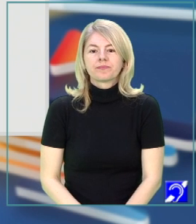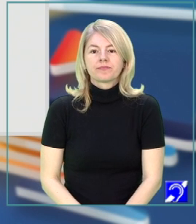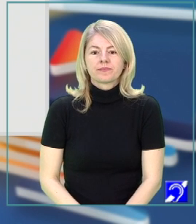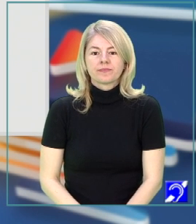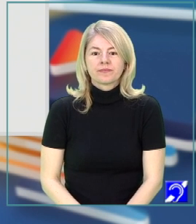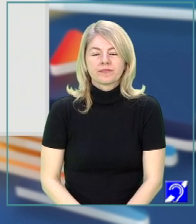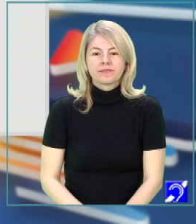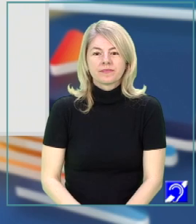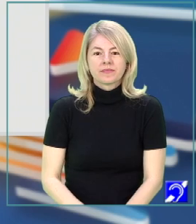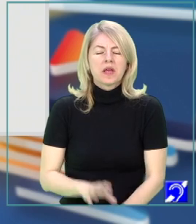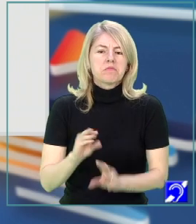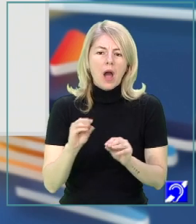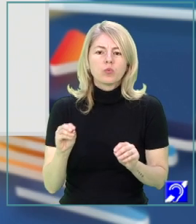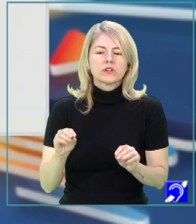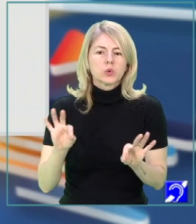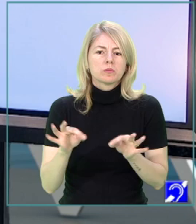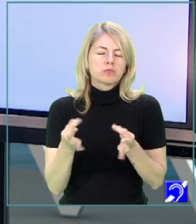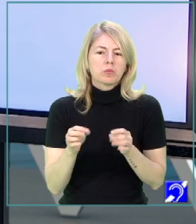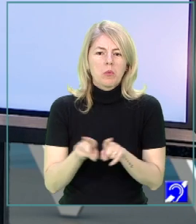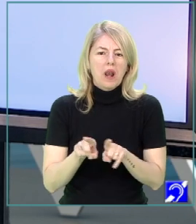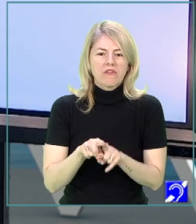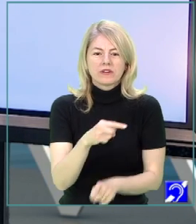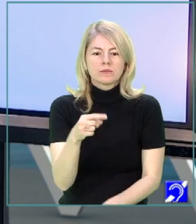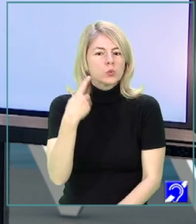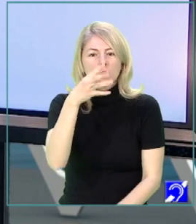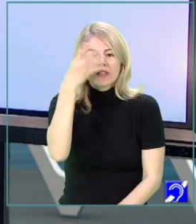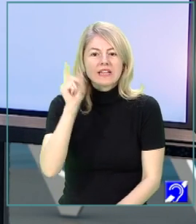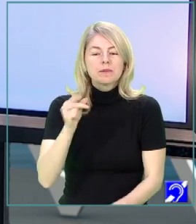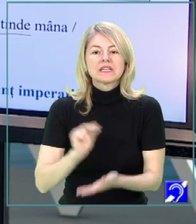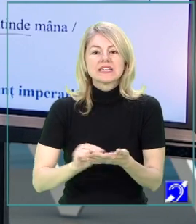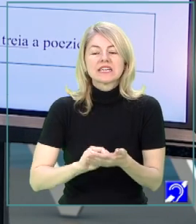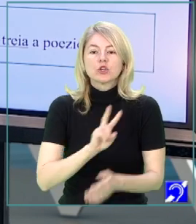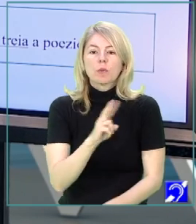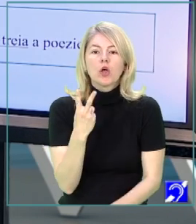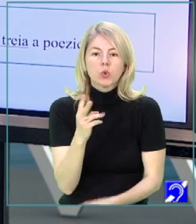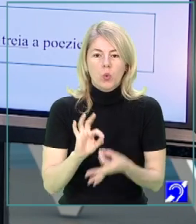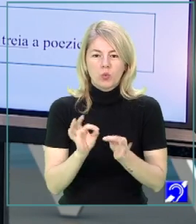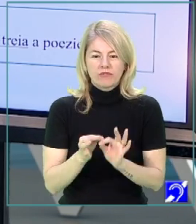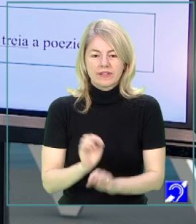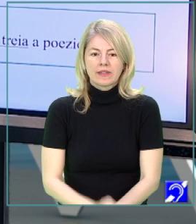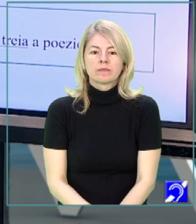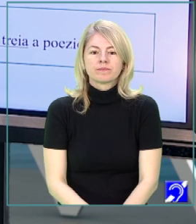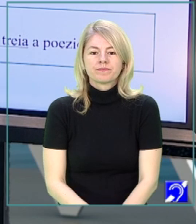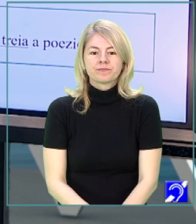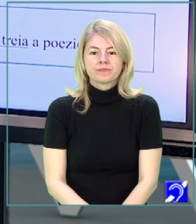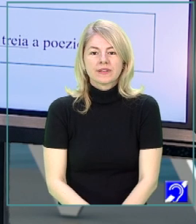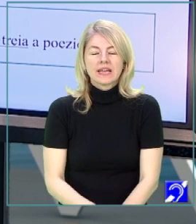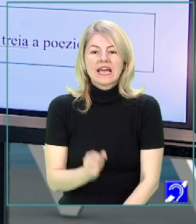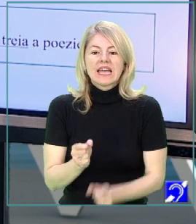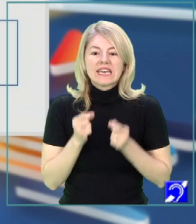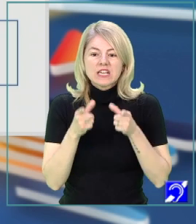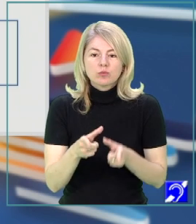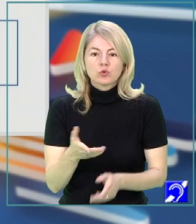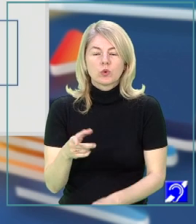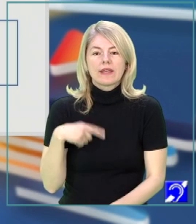că mai am ATÂȚIA sau STÂNJENEI, nu? Nu uitați că trebuie să scrieți doar două dintre ele. Și atunci răspunsul